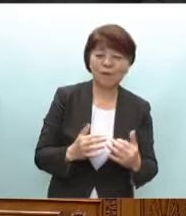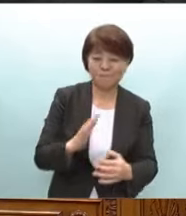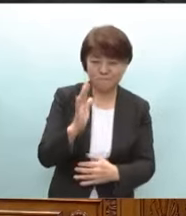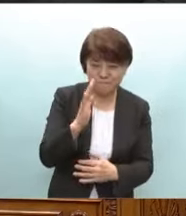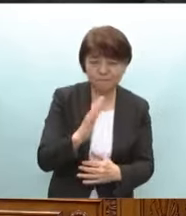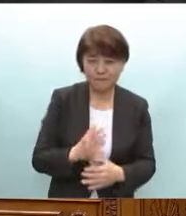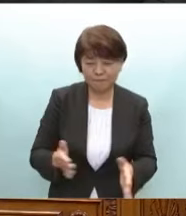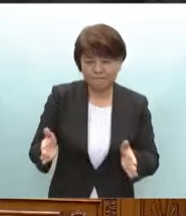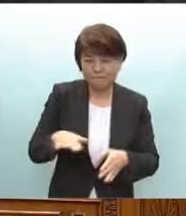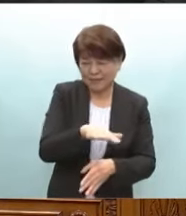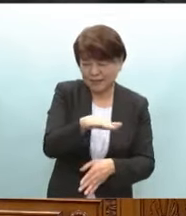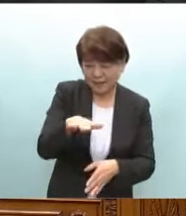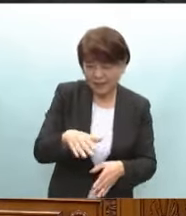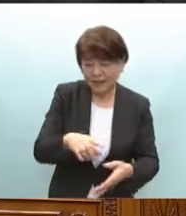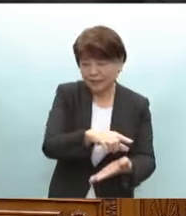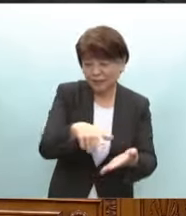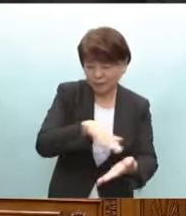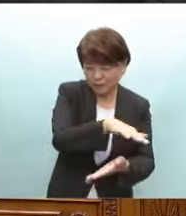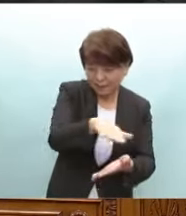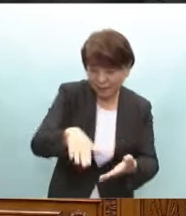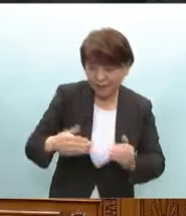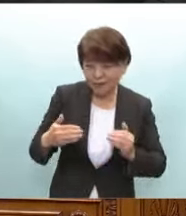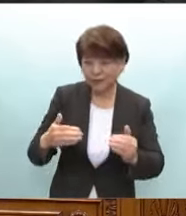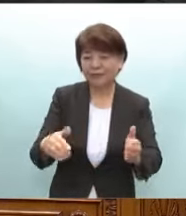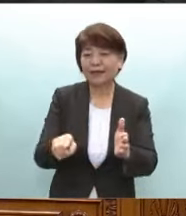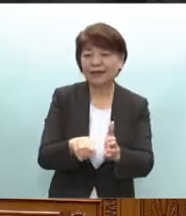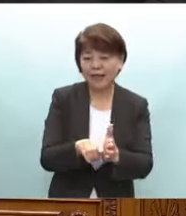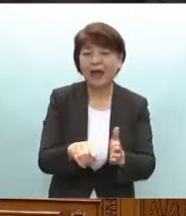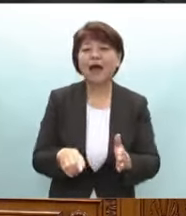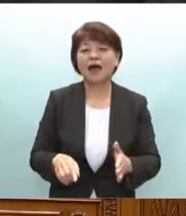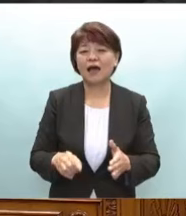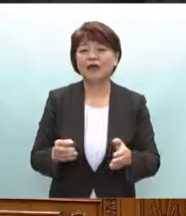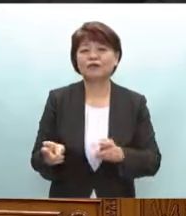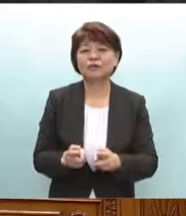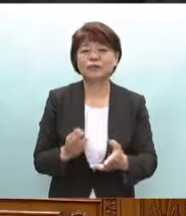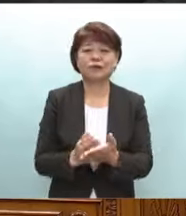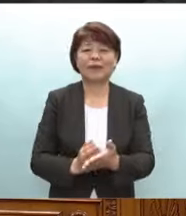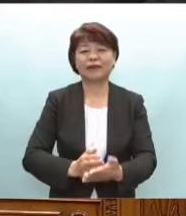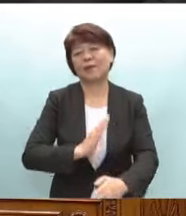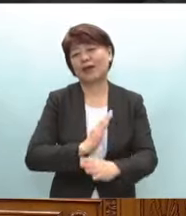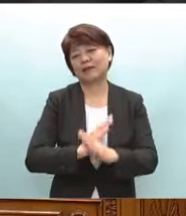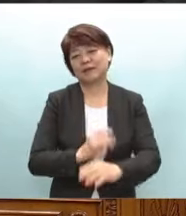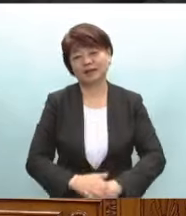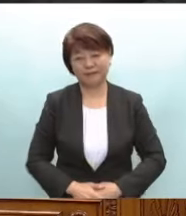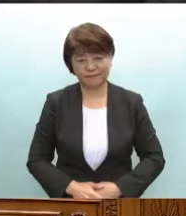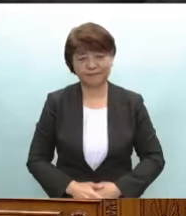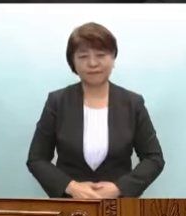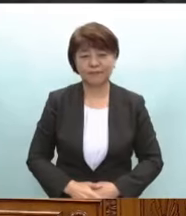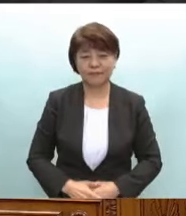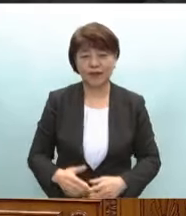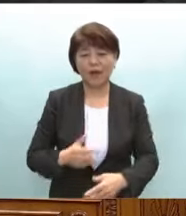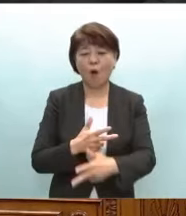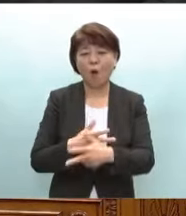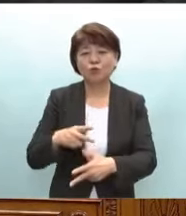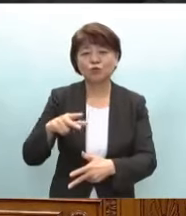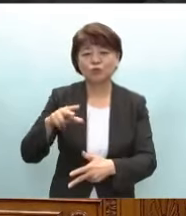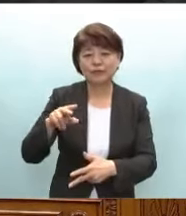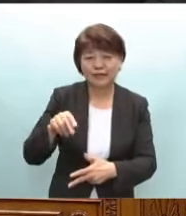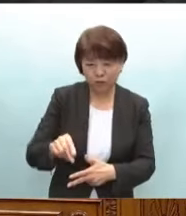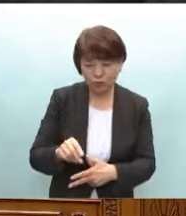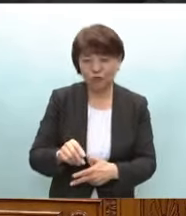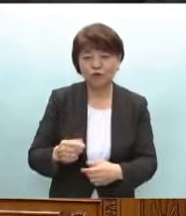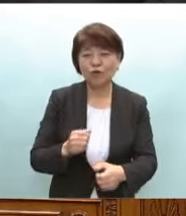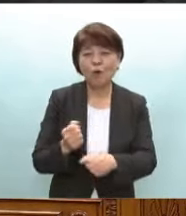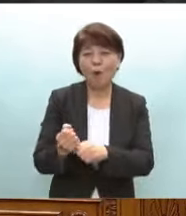感を強めて地元を上げて進められてきた準備を止めてはなりません大胆な北陸応援割をはじめとして観